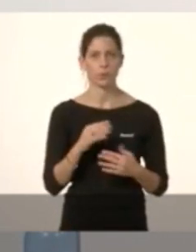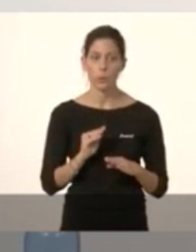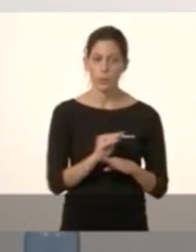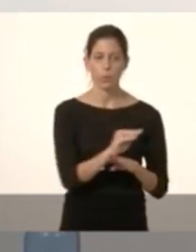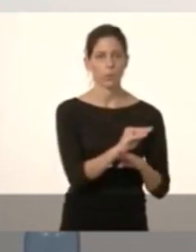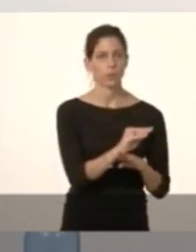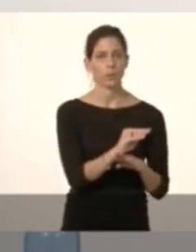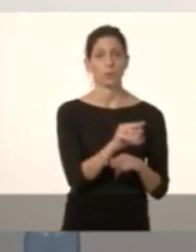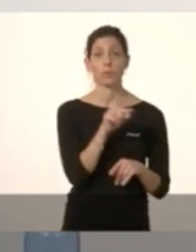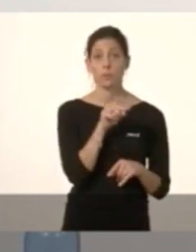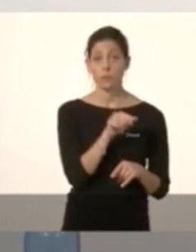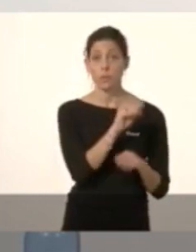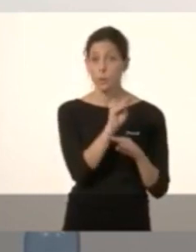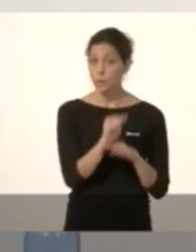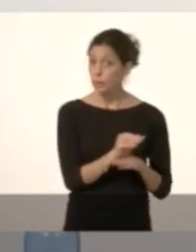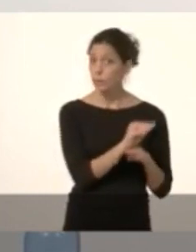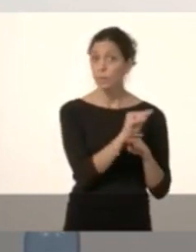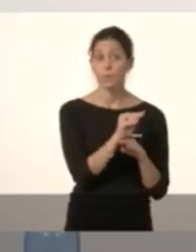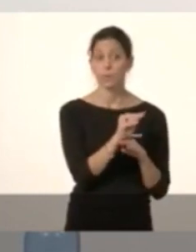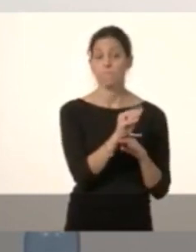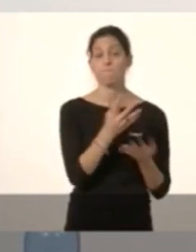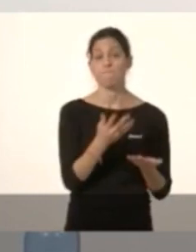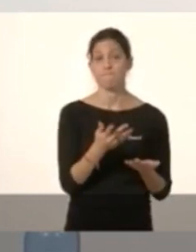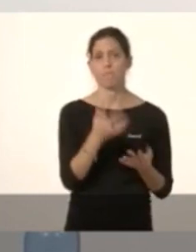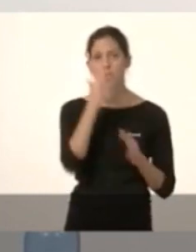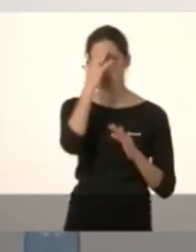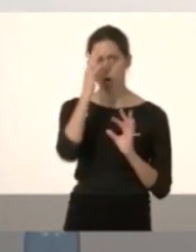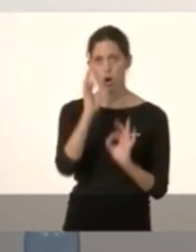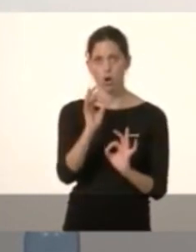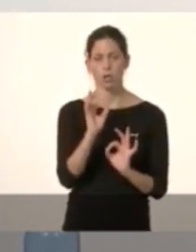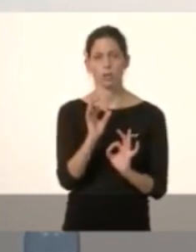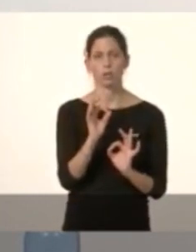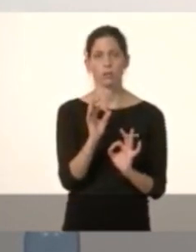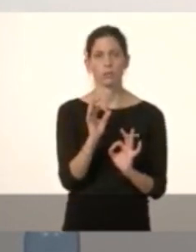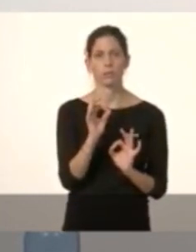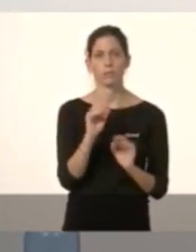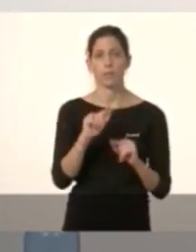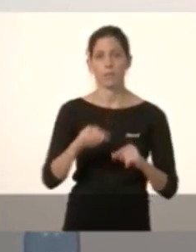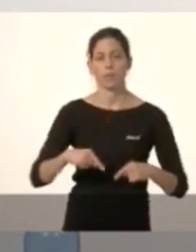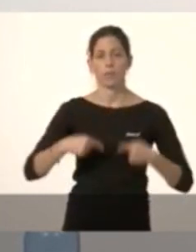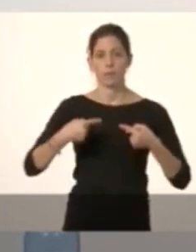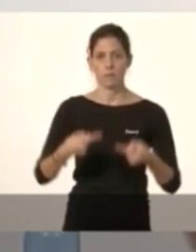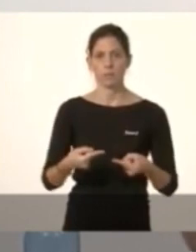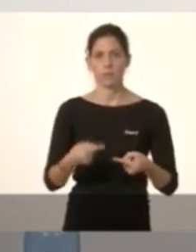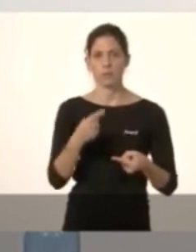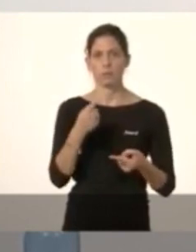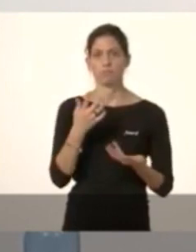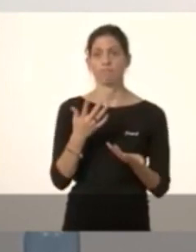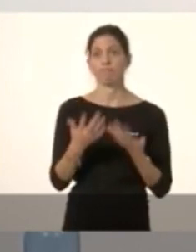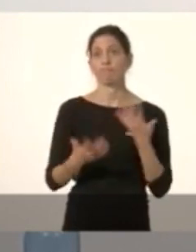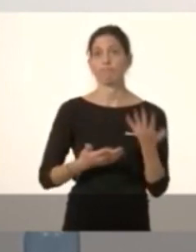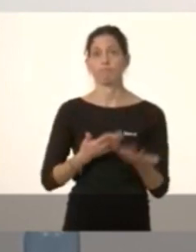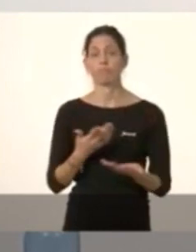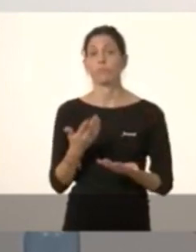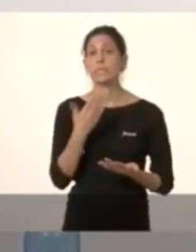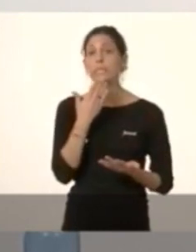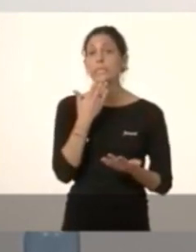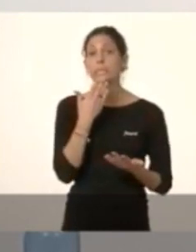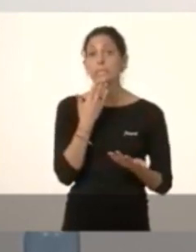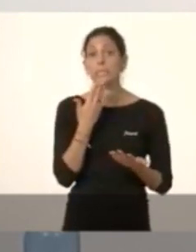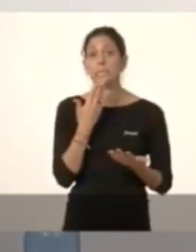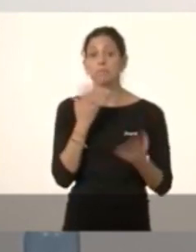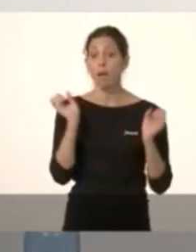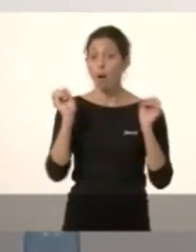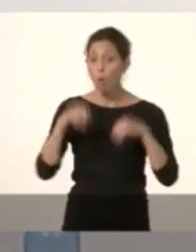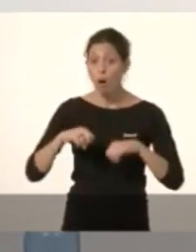A partir d'ahir, doncs òbviament, després s'encaixen les peces, com dic,